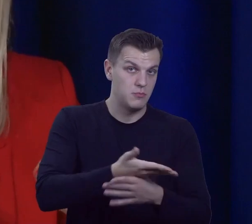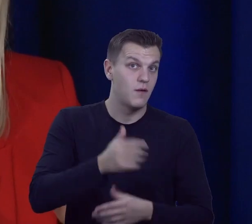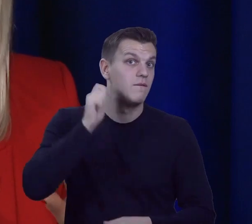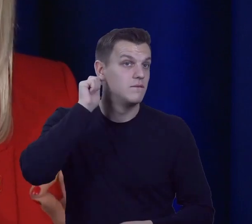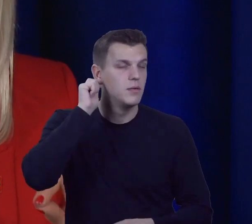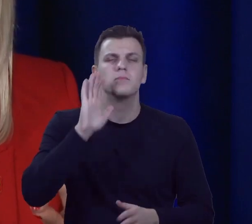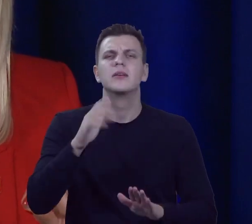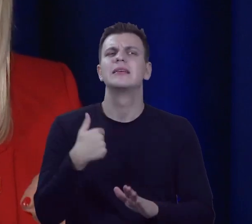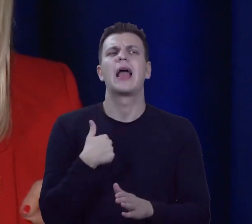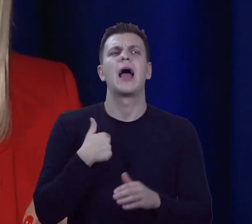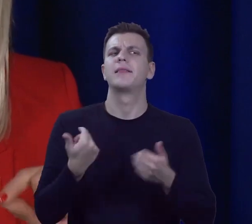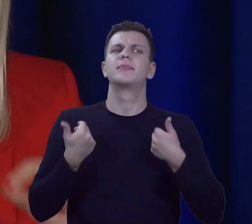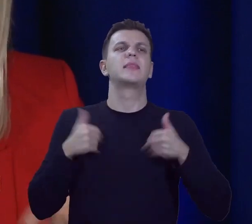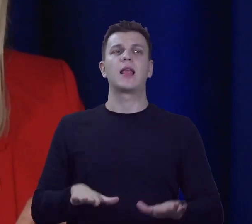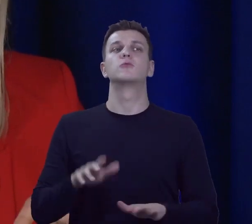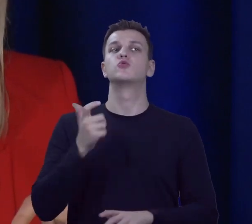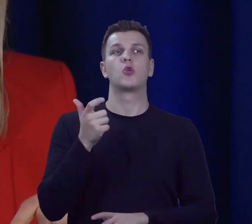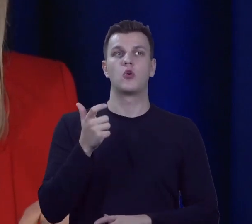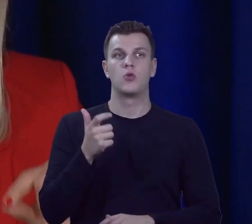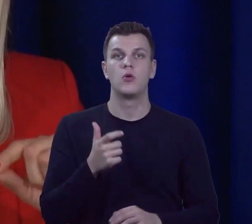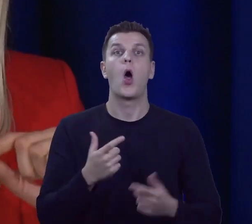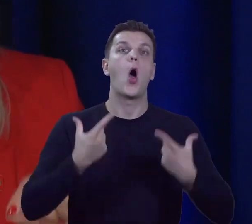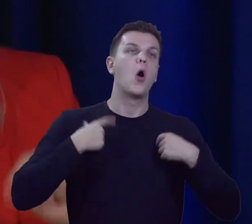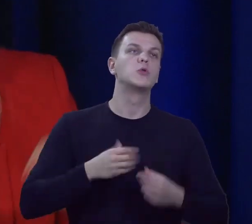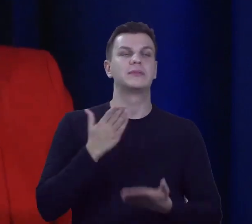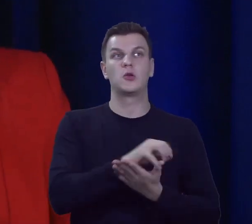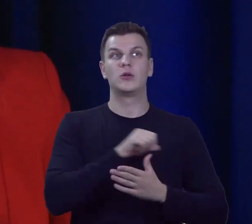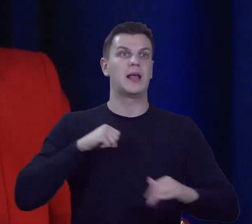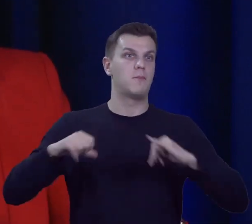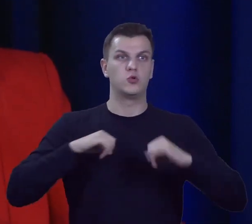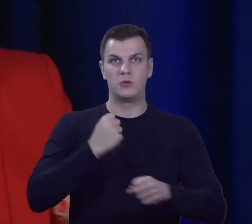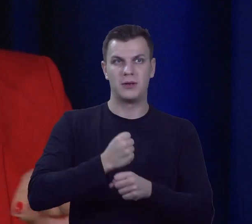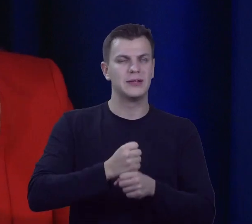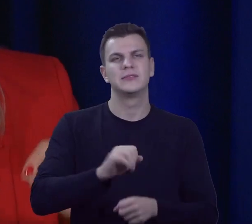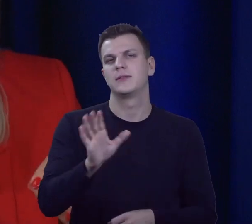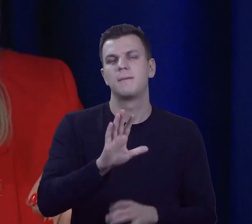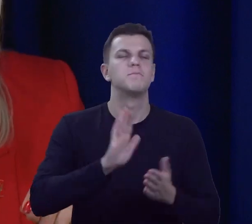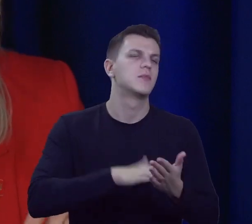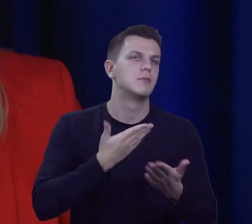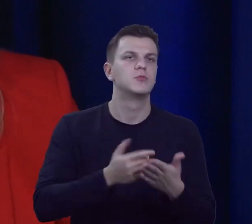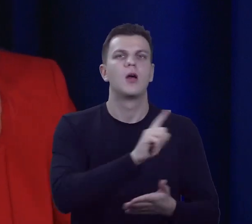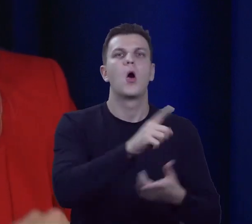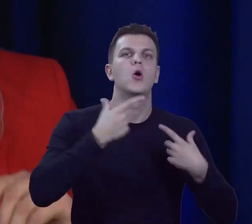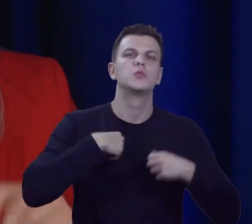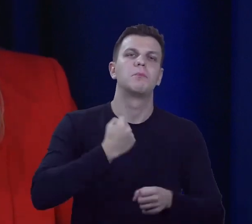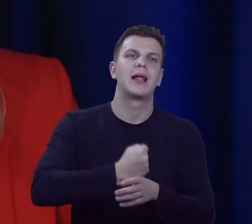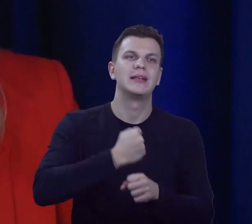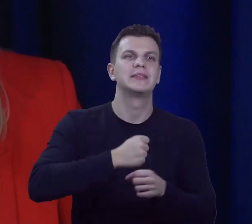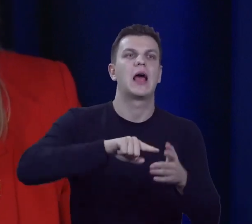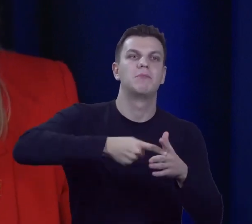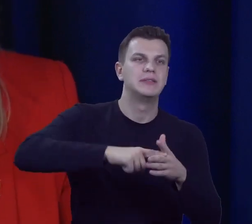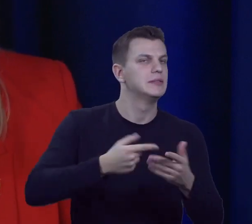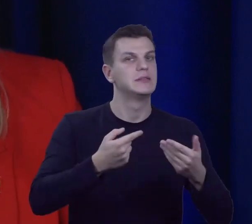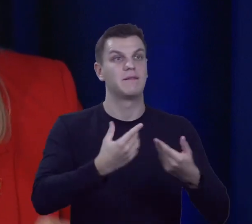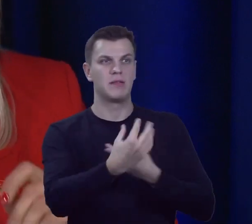od tego, żeby były tam osoby stricte z samorządu, czyli pełniące jakieś funkcje takie administracyjne. Były tam